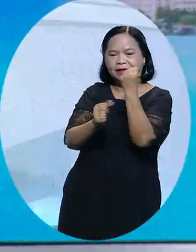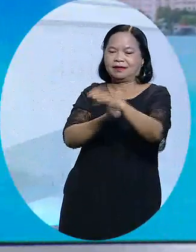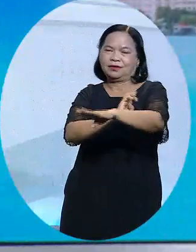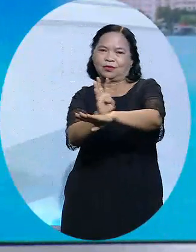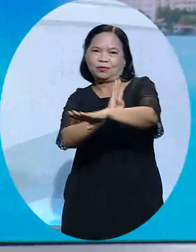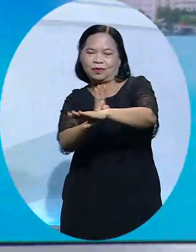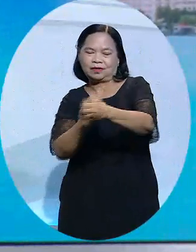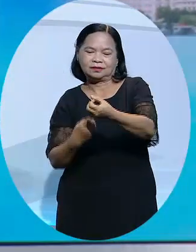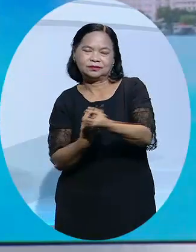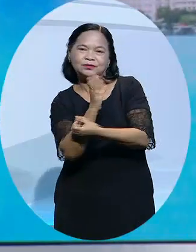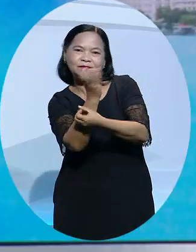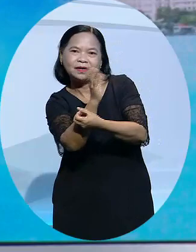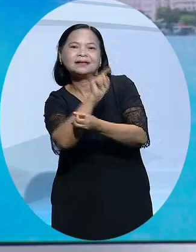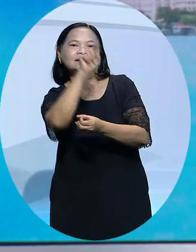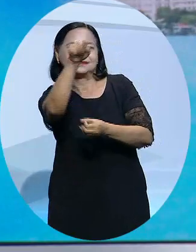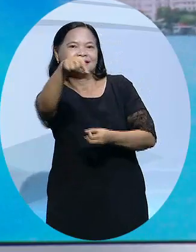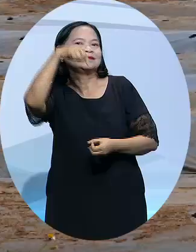nguồn hàng xuất khẩu sang Nhật Bản.